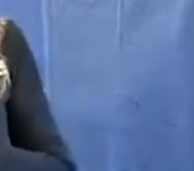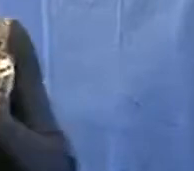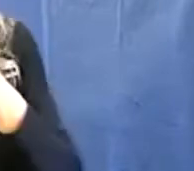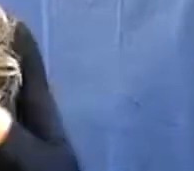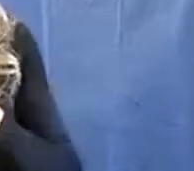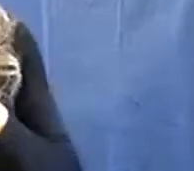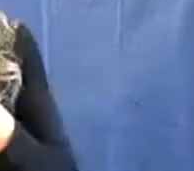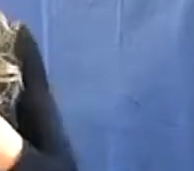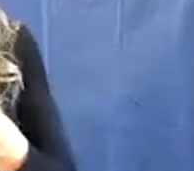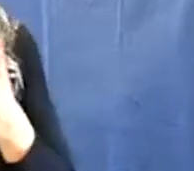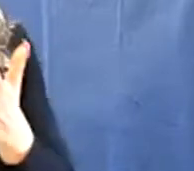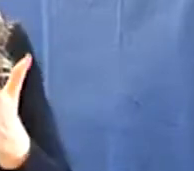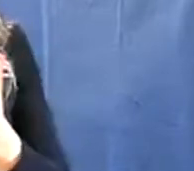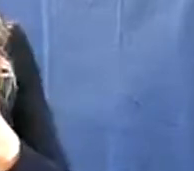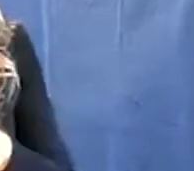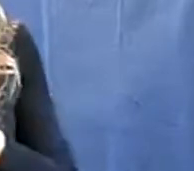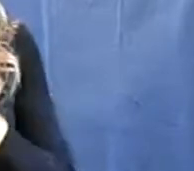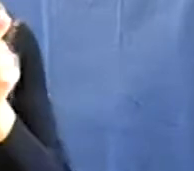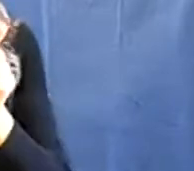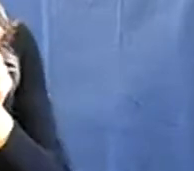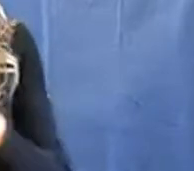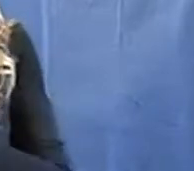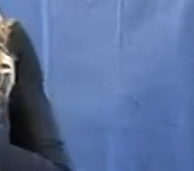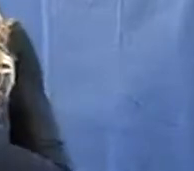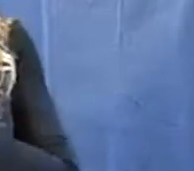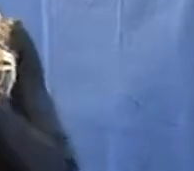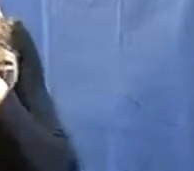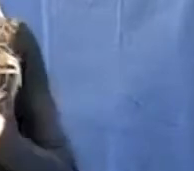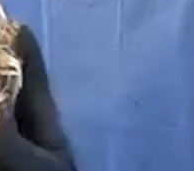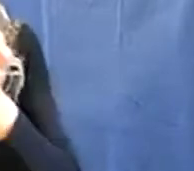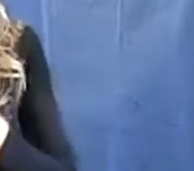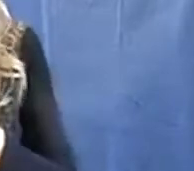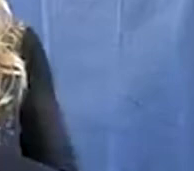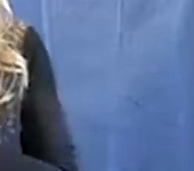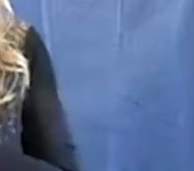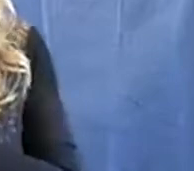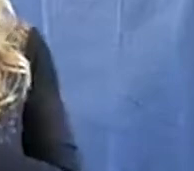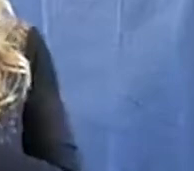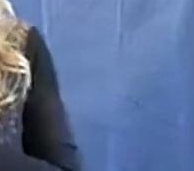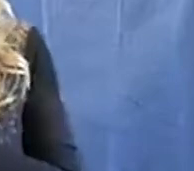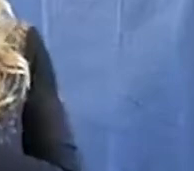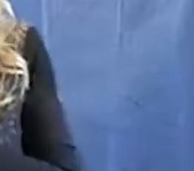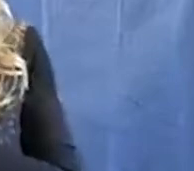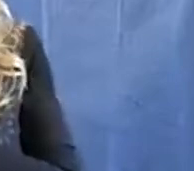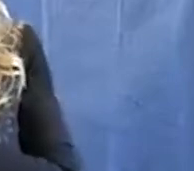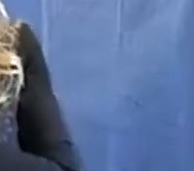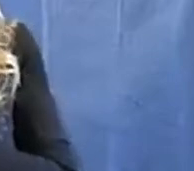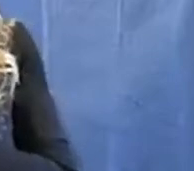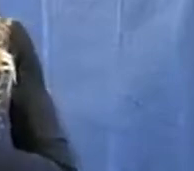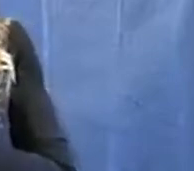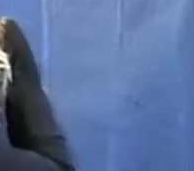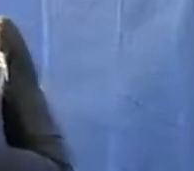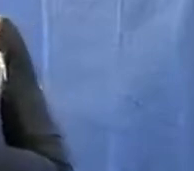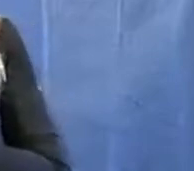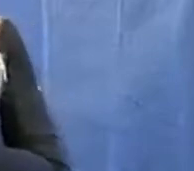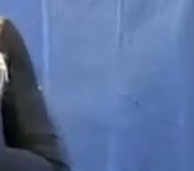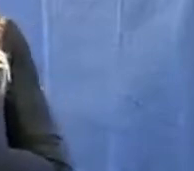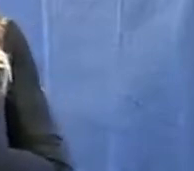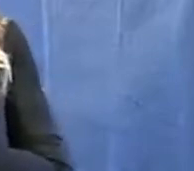che descrivono i due ossidi di ferro